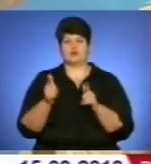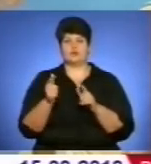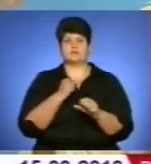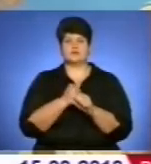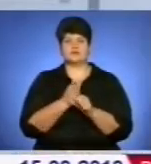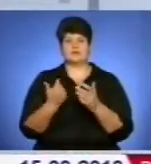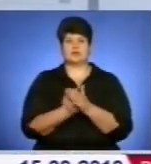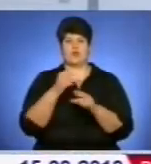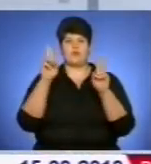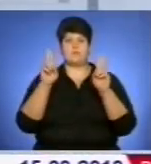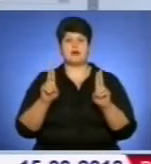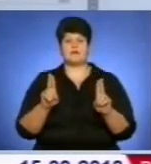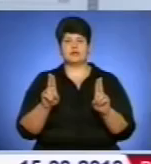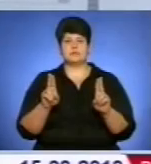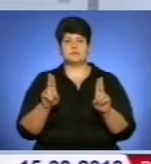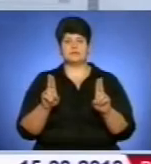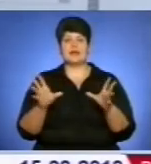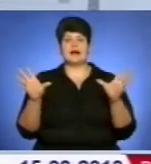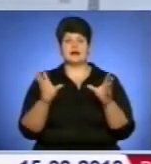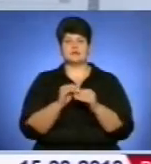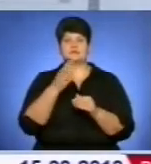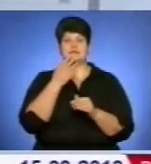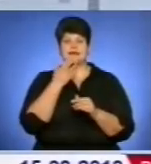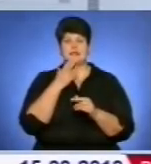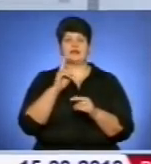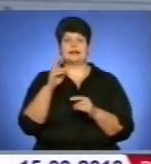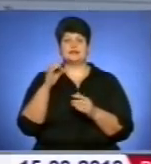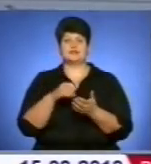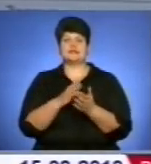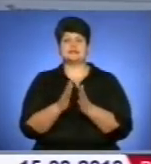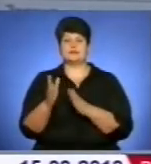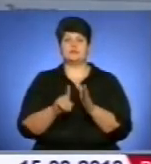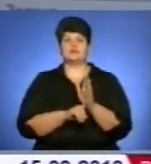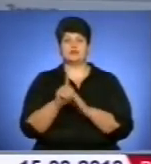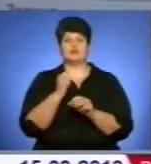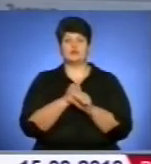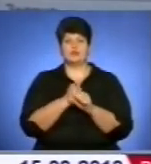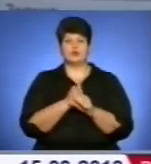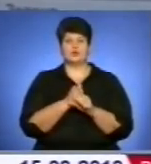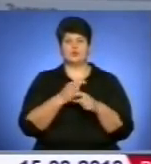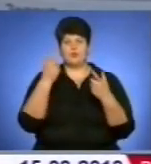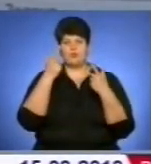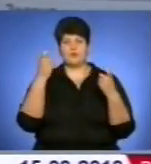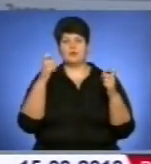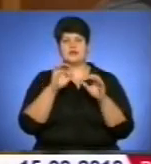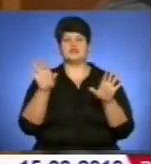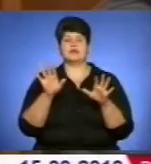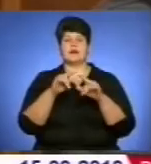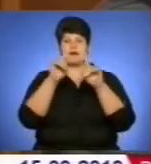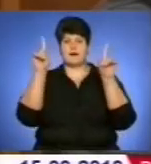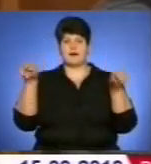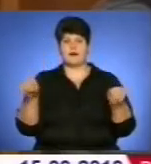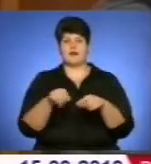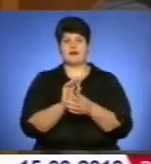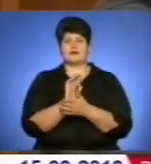приємно відзначити, що Тернопільська область в роботі національної кадастрової системи є одним із лідерів. І це досить